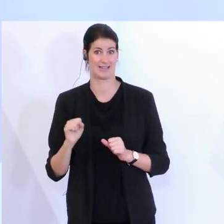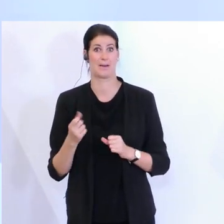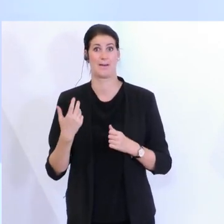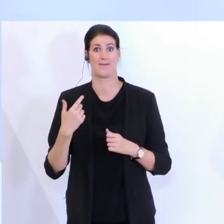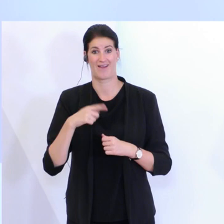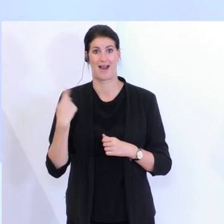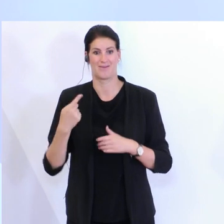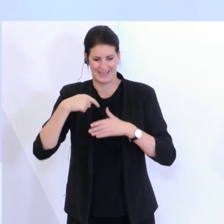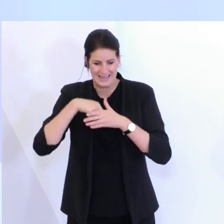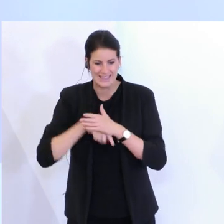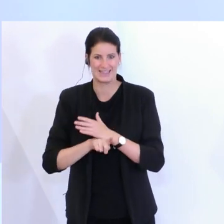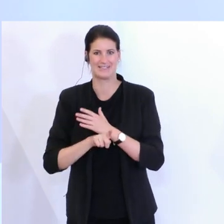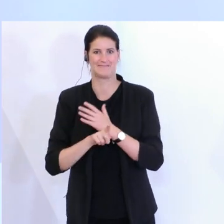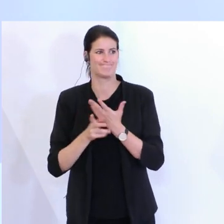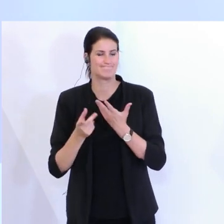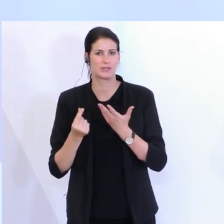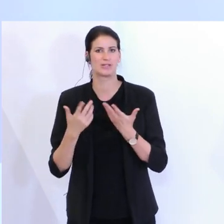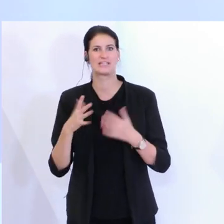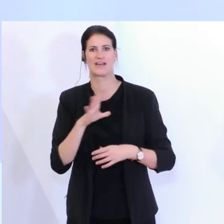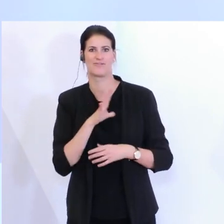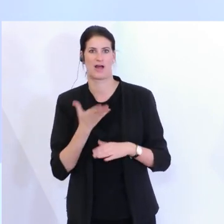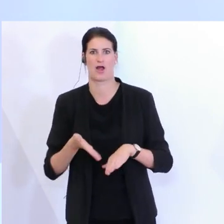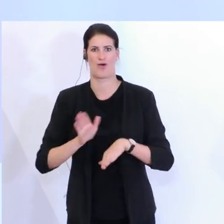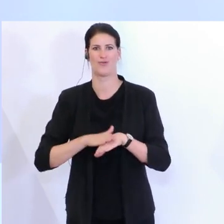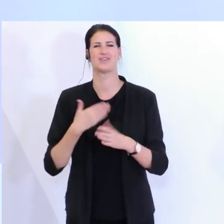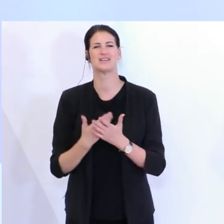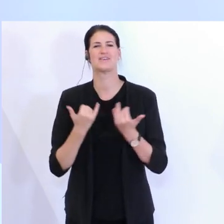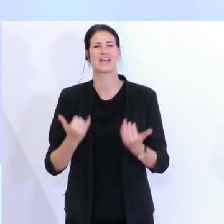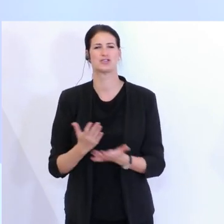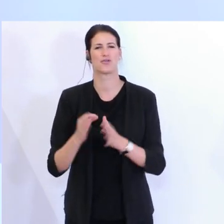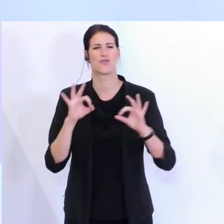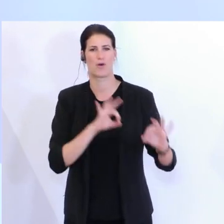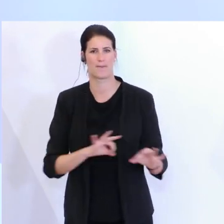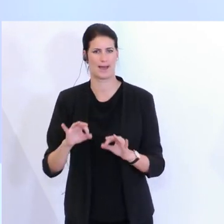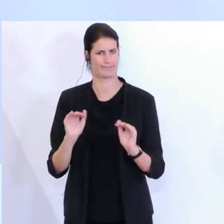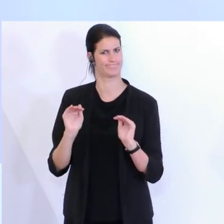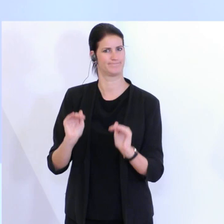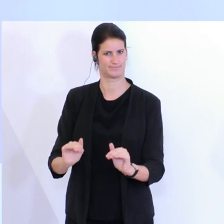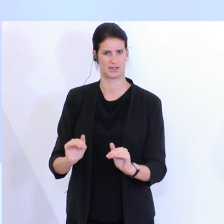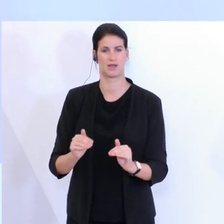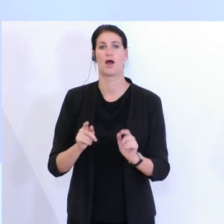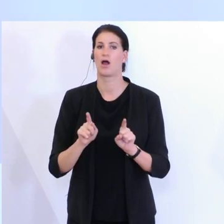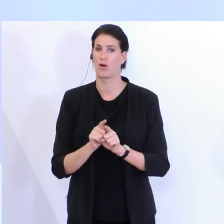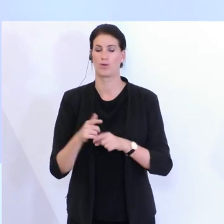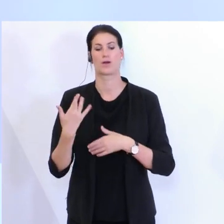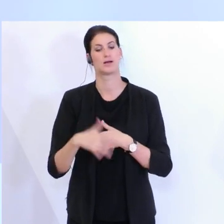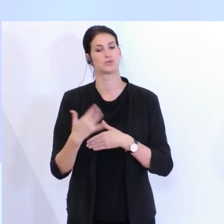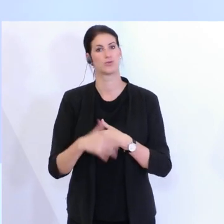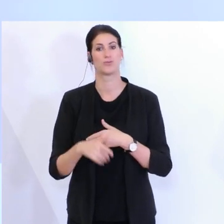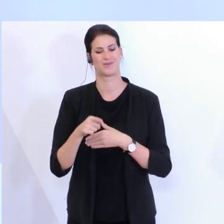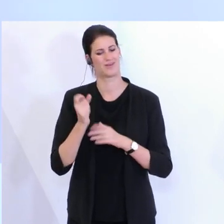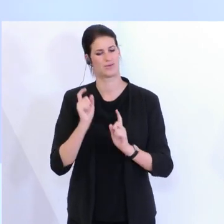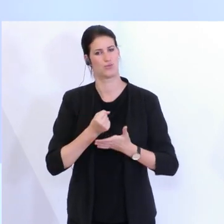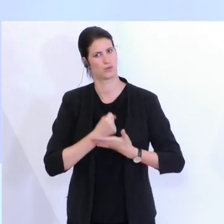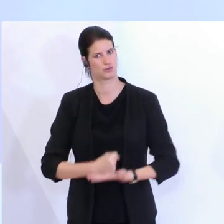Herausforderung stellen. Da wollen wir gewappnet sein, wollen wir vor allem eben auch die Gastronomie gezielt unterstützen. Das heißt, wir